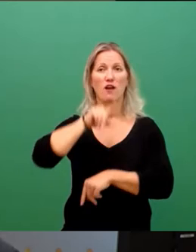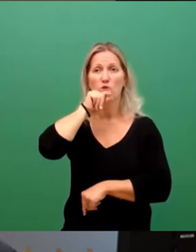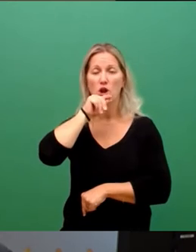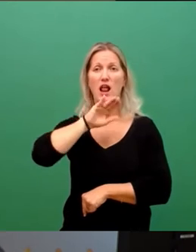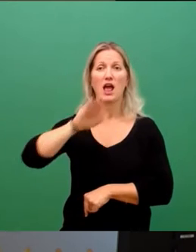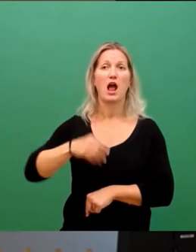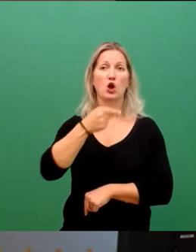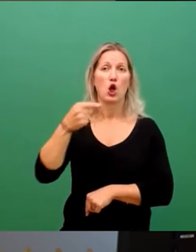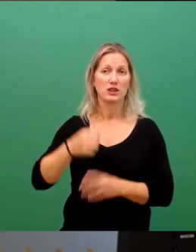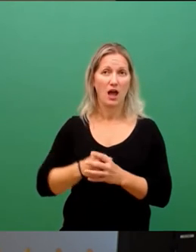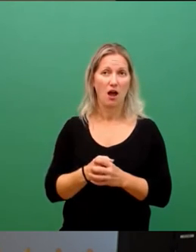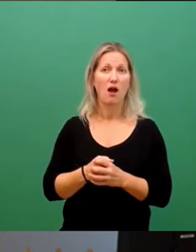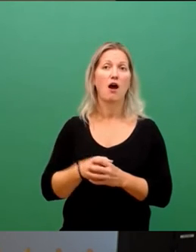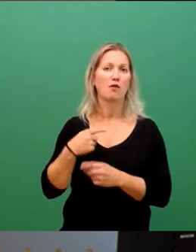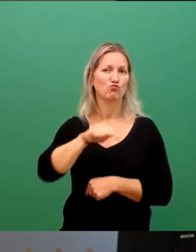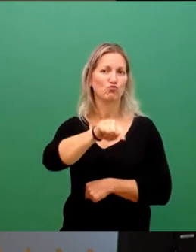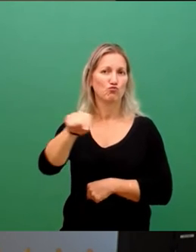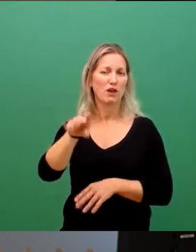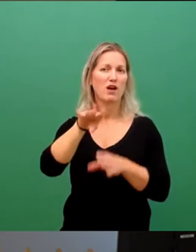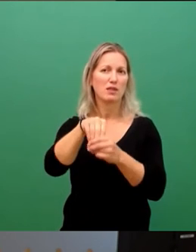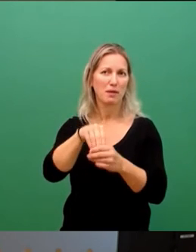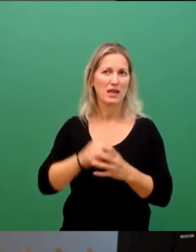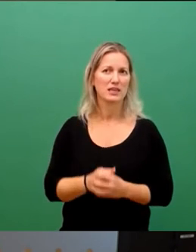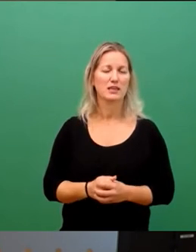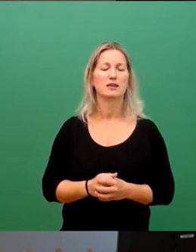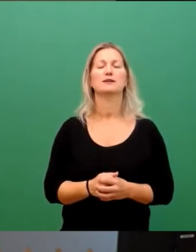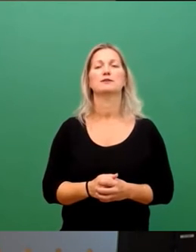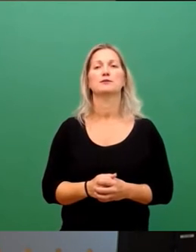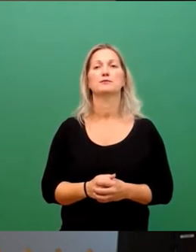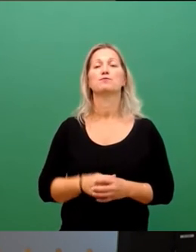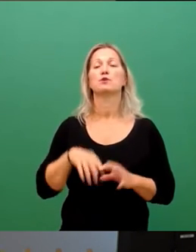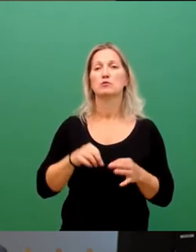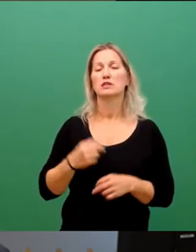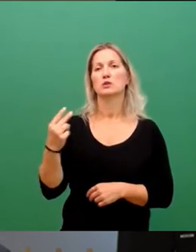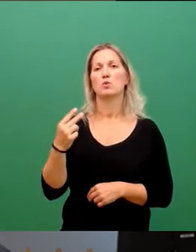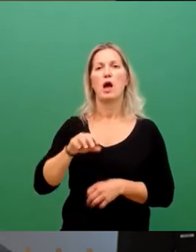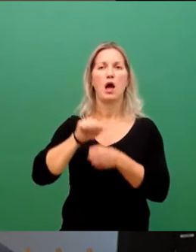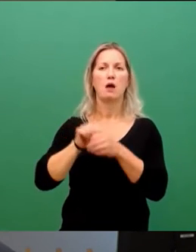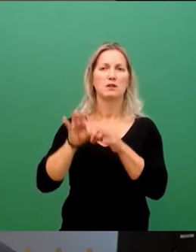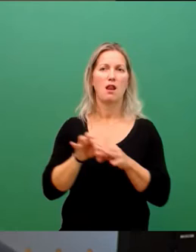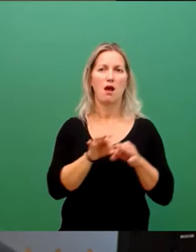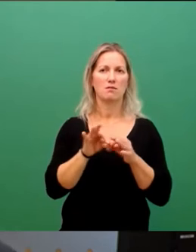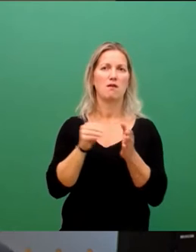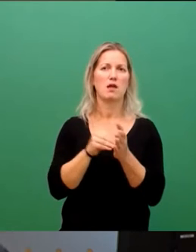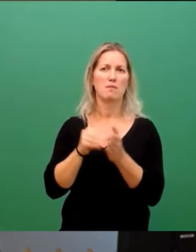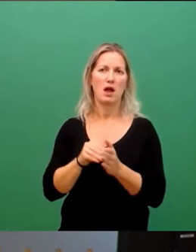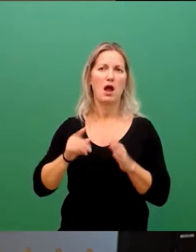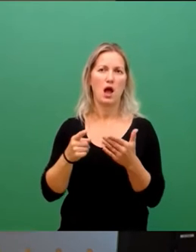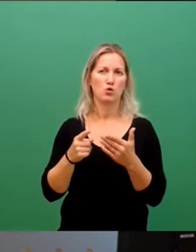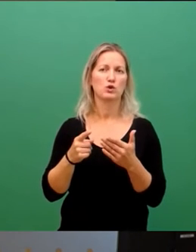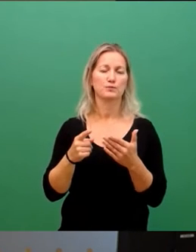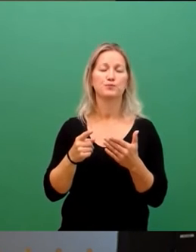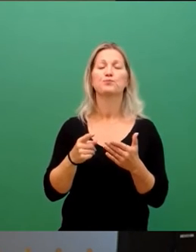aus ihrem Kreis im Wies und dann zwei Amtsleiter, die noch mit dabei gewesen sind, im Wesentlichen stand